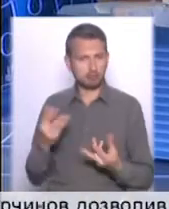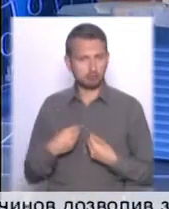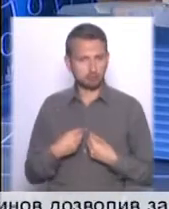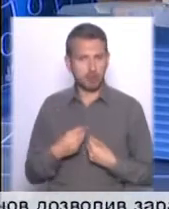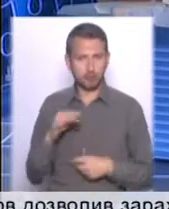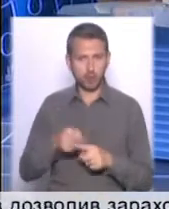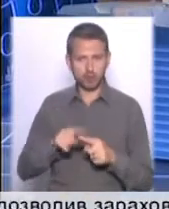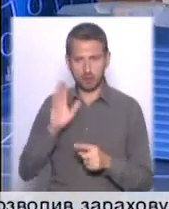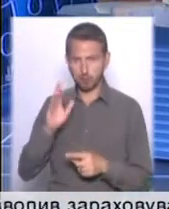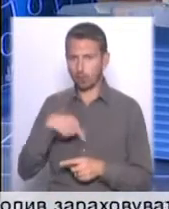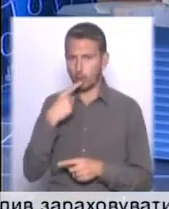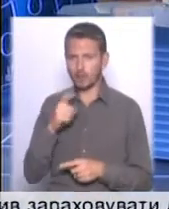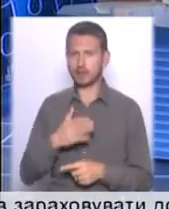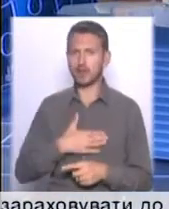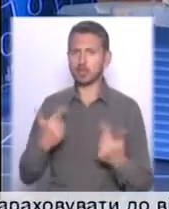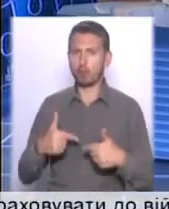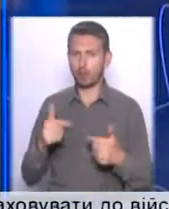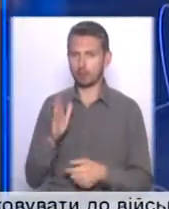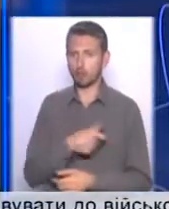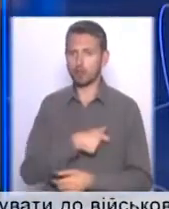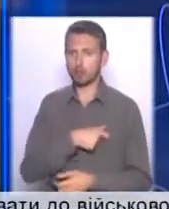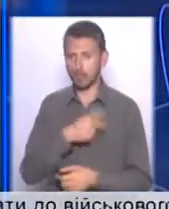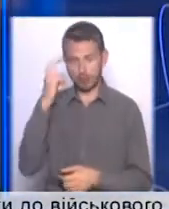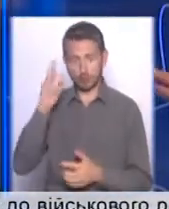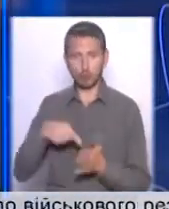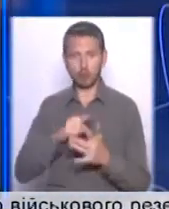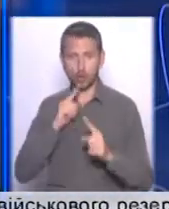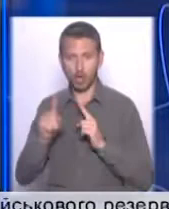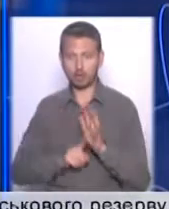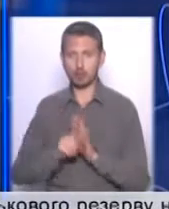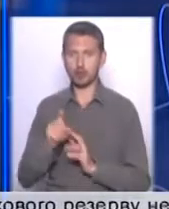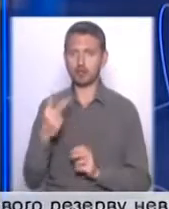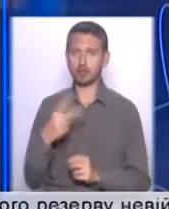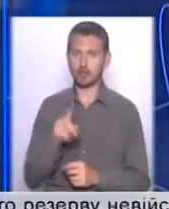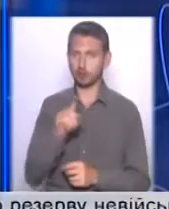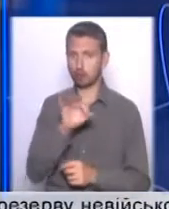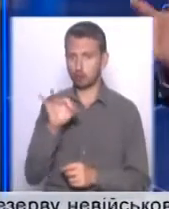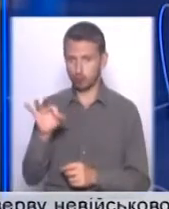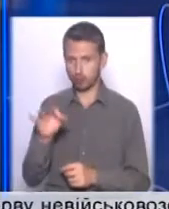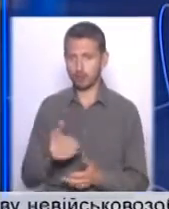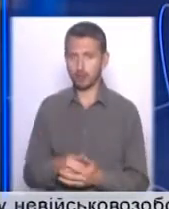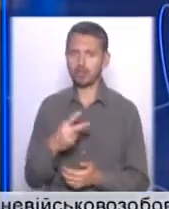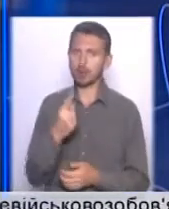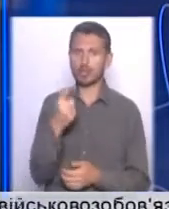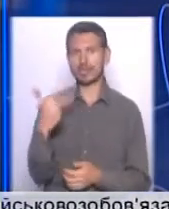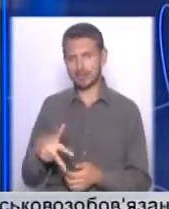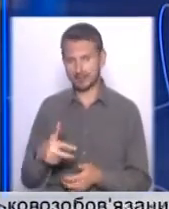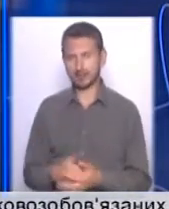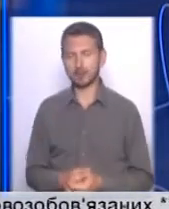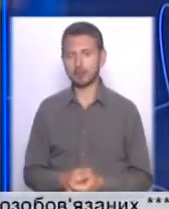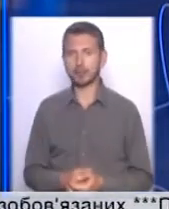будемо говорити, до речі, з нашими гостями, це будуть депутати Київської міської ради, вже починаючи з 21 години 30 хвилин, що деякі просто, знаєте,